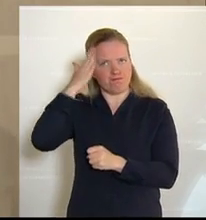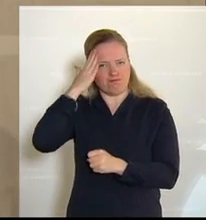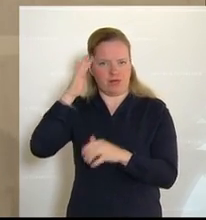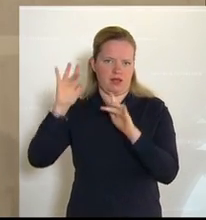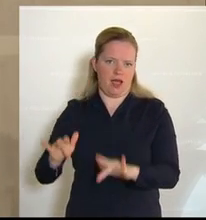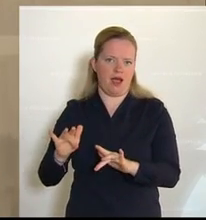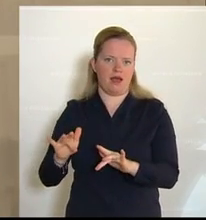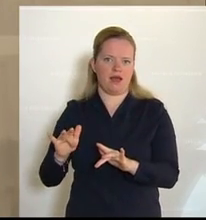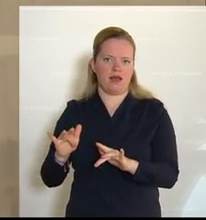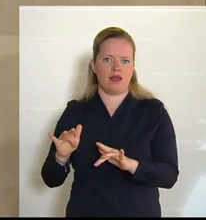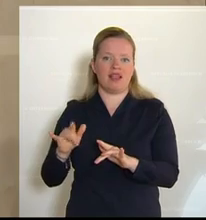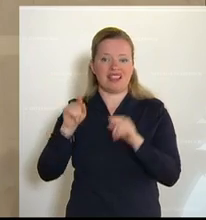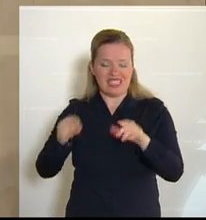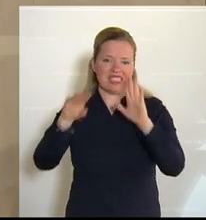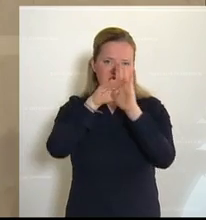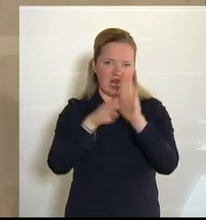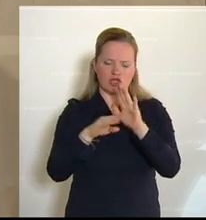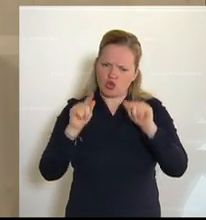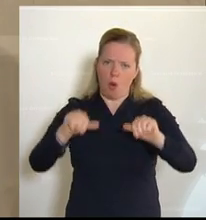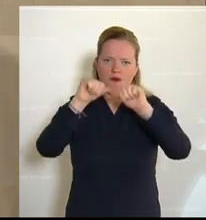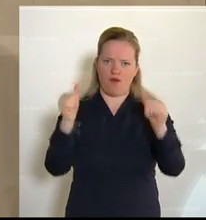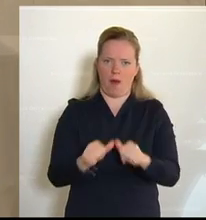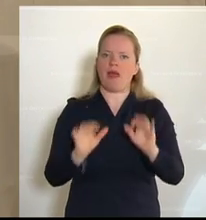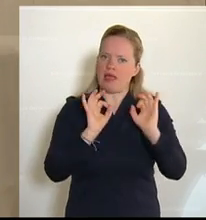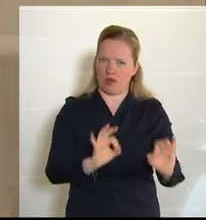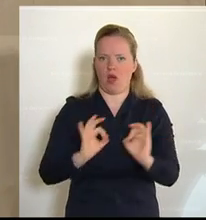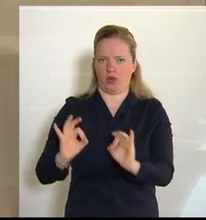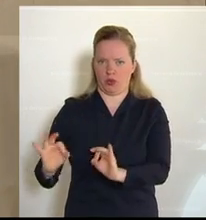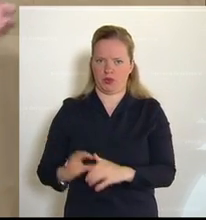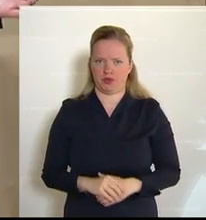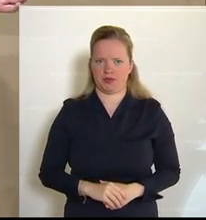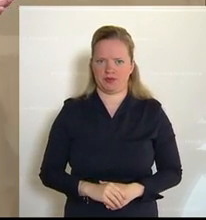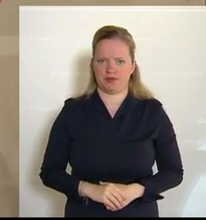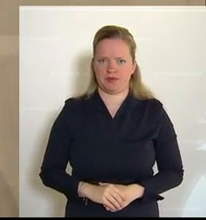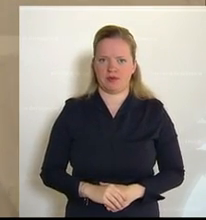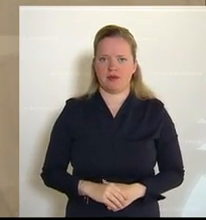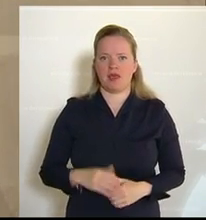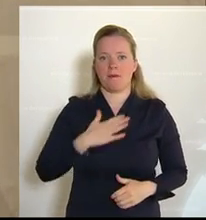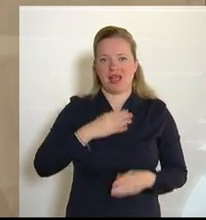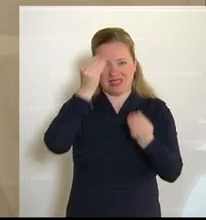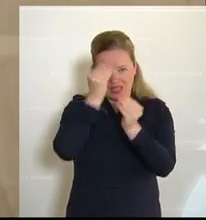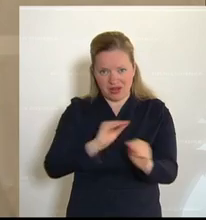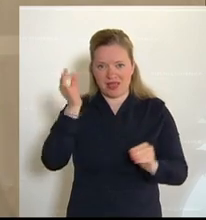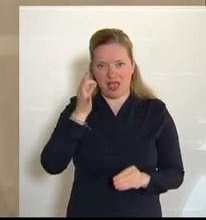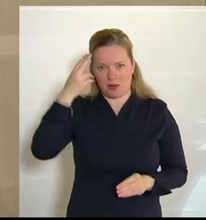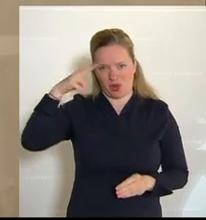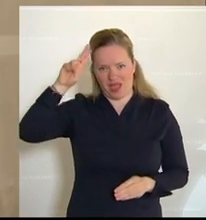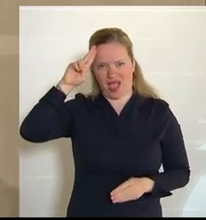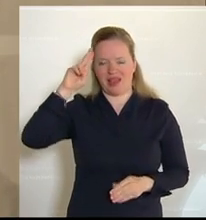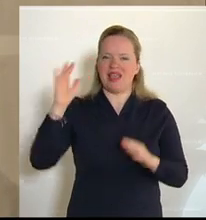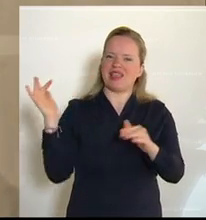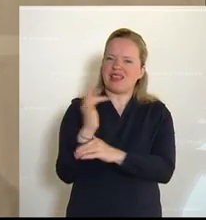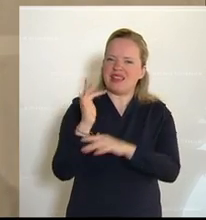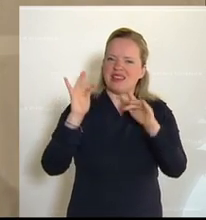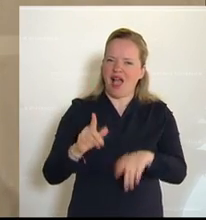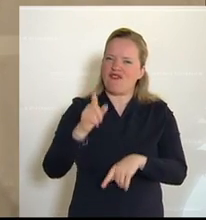dass dieses Gesetz in dieser Form so in Ordnung ist. Und, meine sehr verehrten Damen und Herren, zum Kritikpunkt der fehlenden Begutachtung,